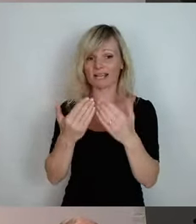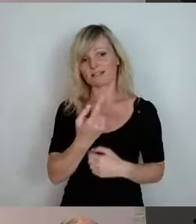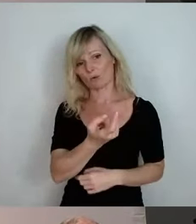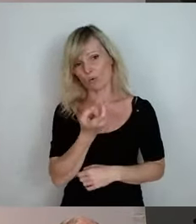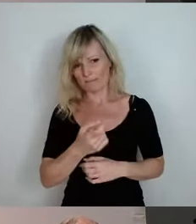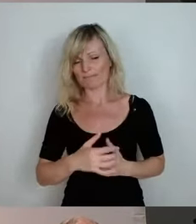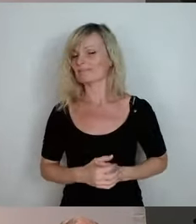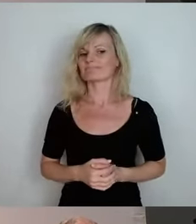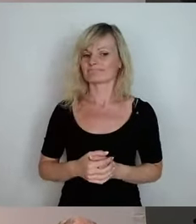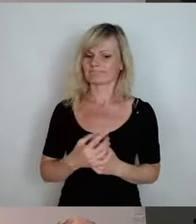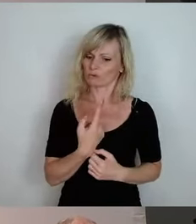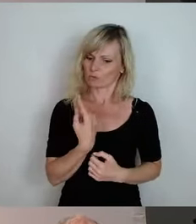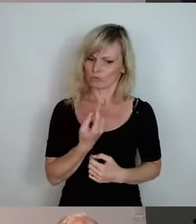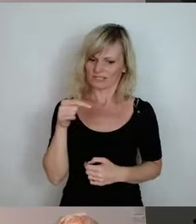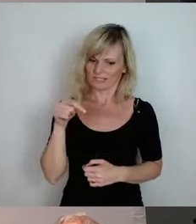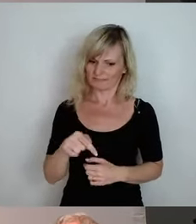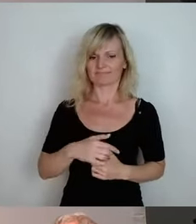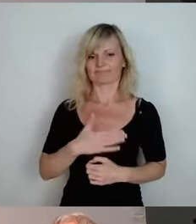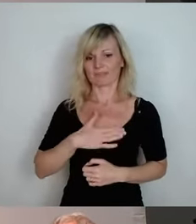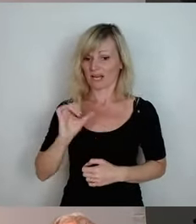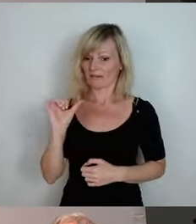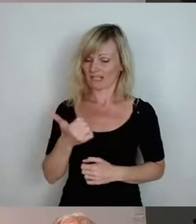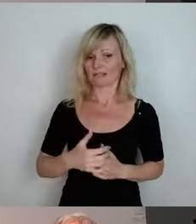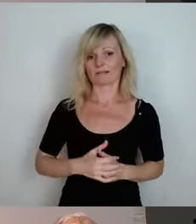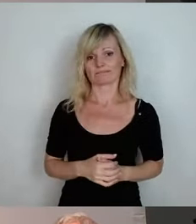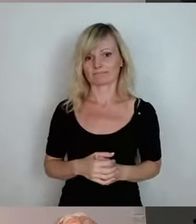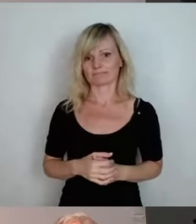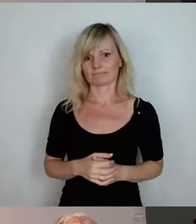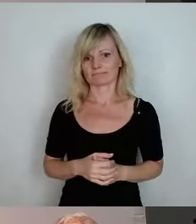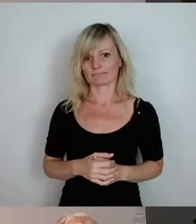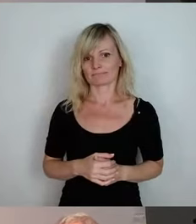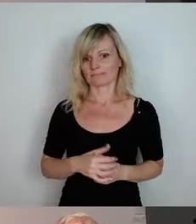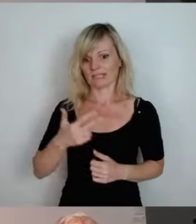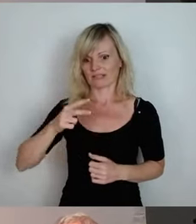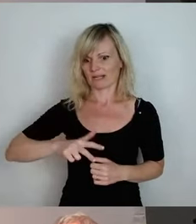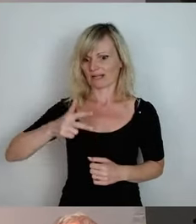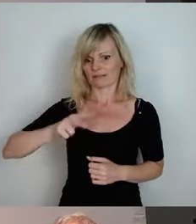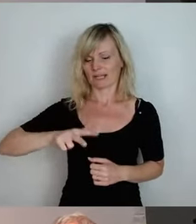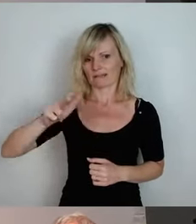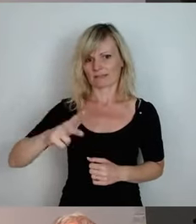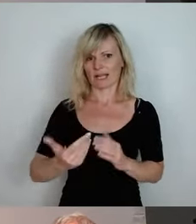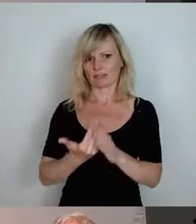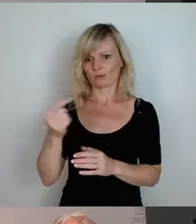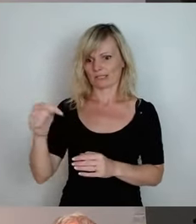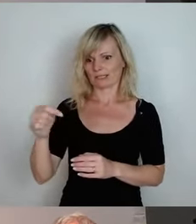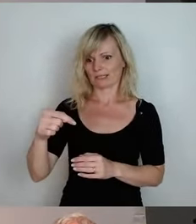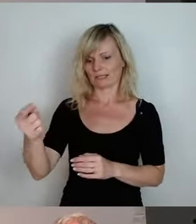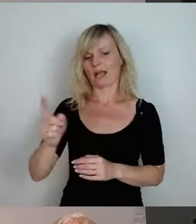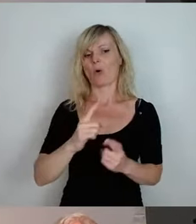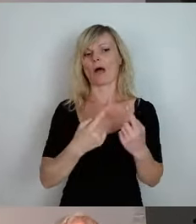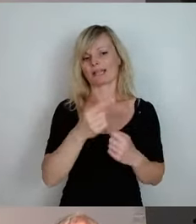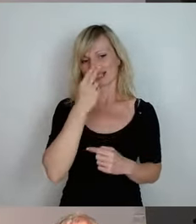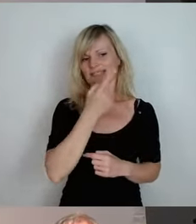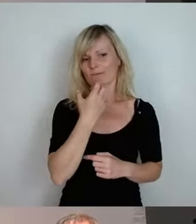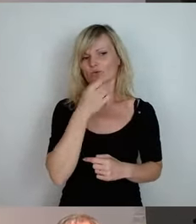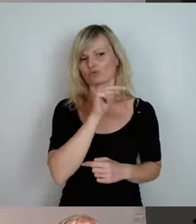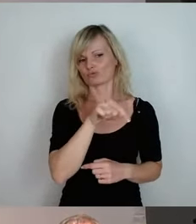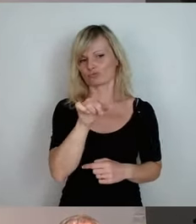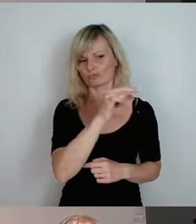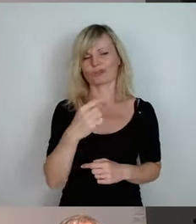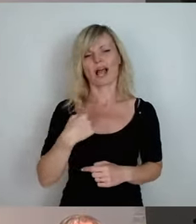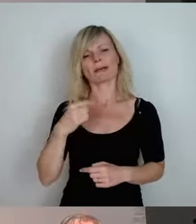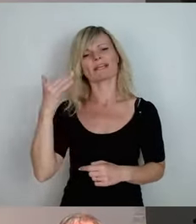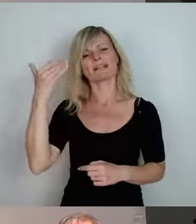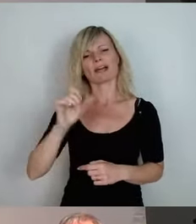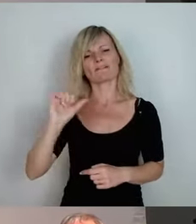uns. Und wieder, nicht jedes Quartal. Klar, gibt noch andere, die wir natürlich auch sehen. Aber ich werde irgendwann wieder mal den Finger